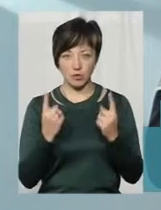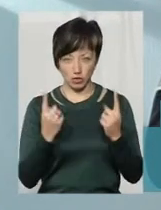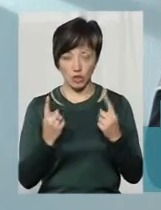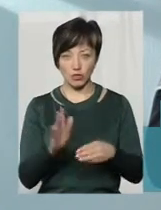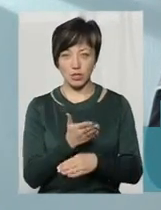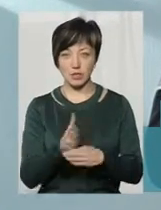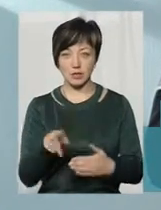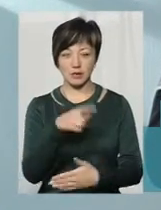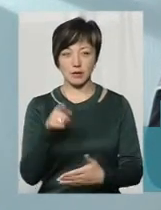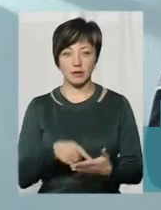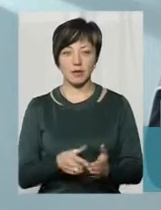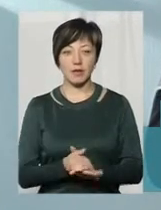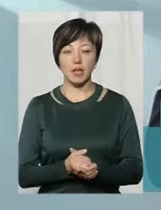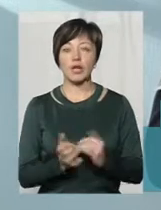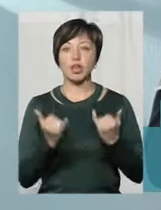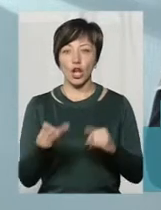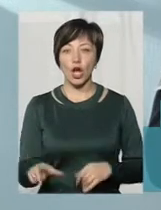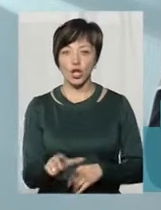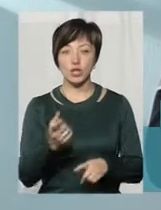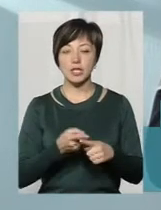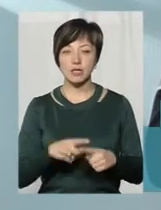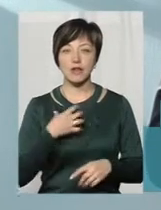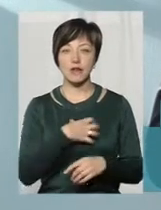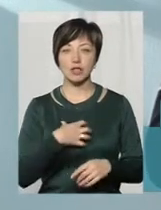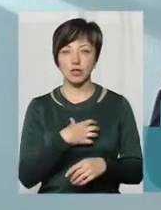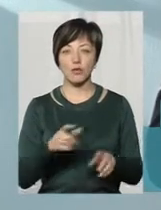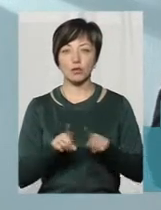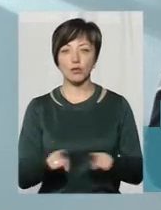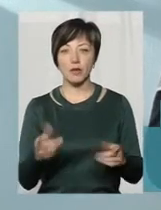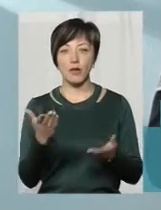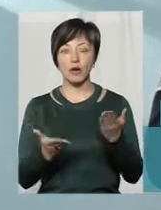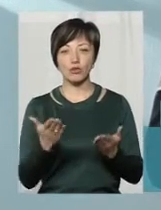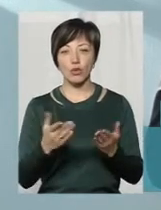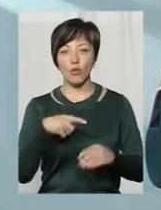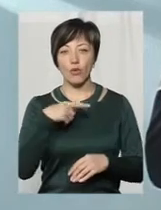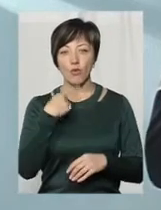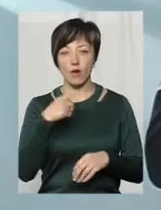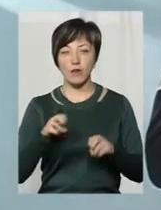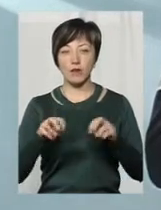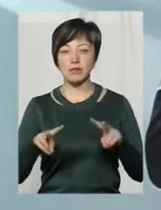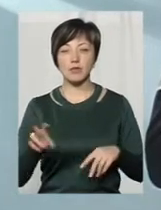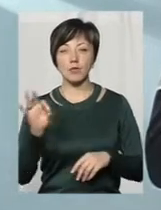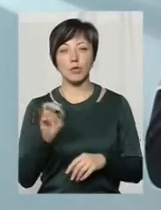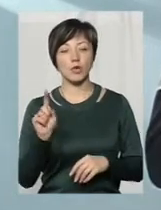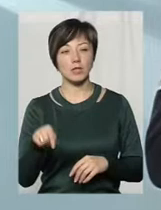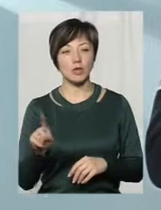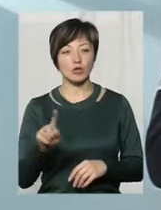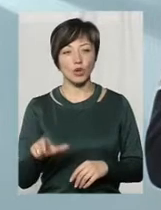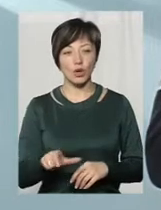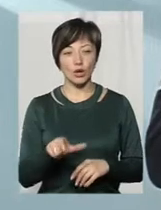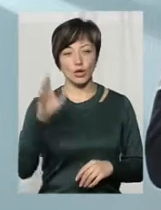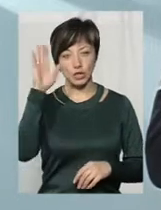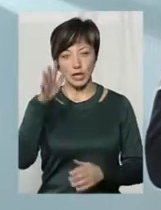частина? Для річки це важливо, особливо, якщо говорить фахівець про те, що річка